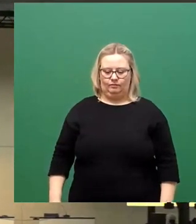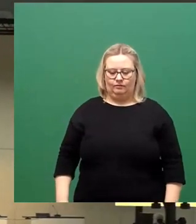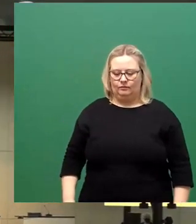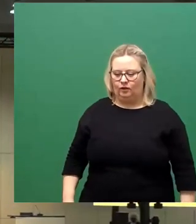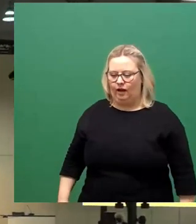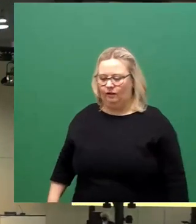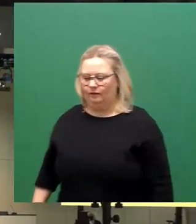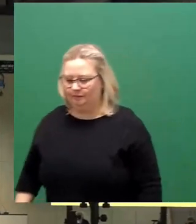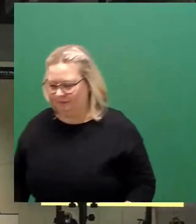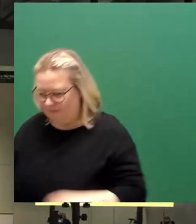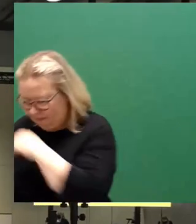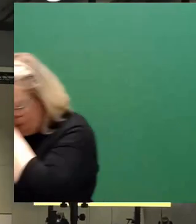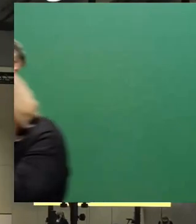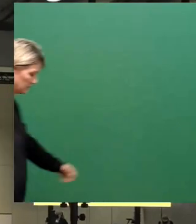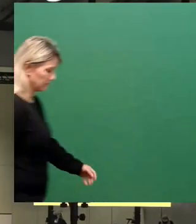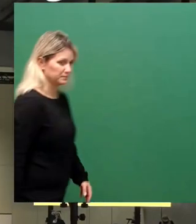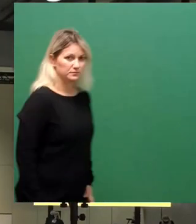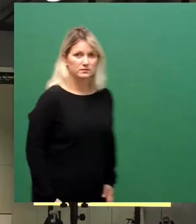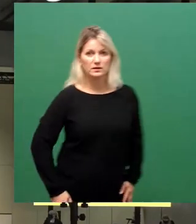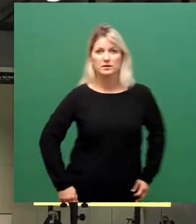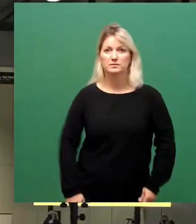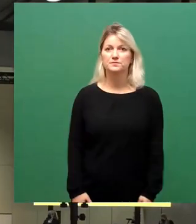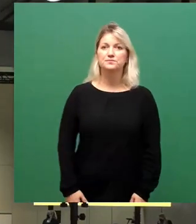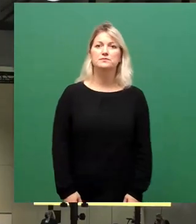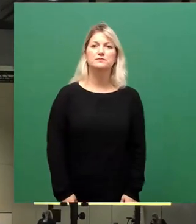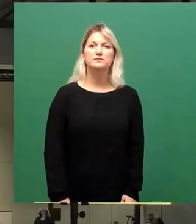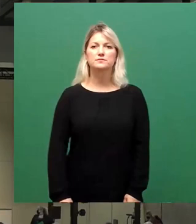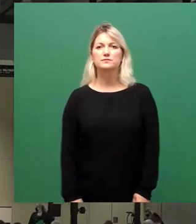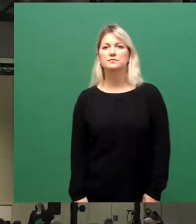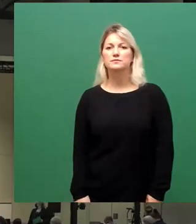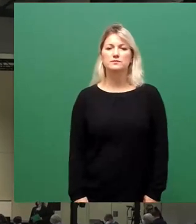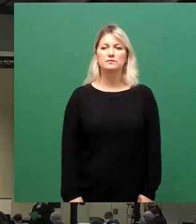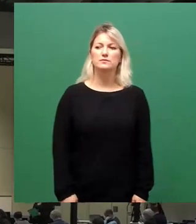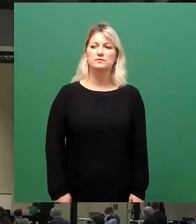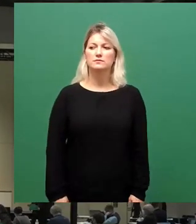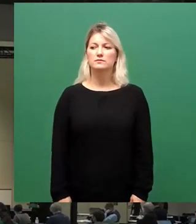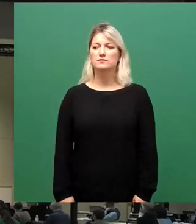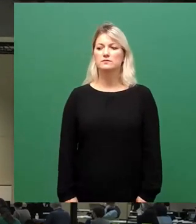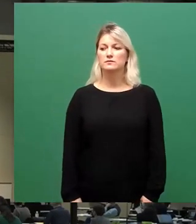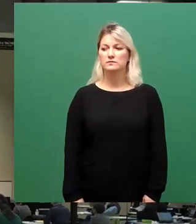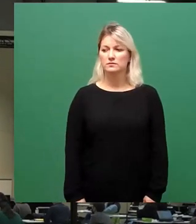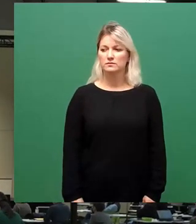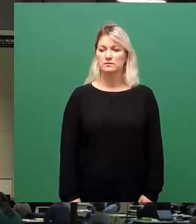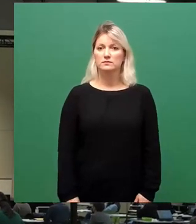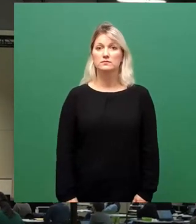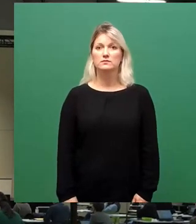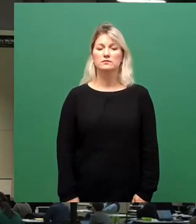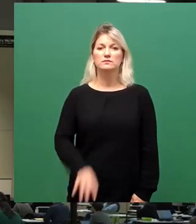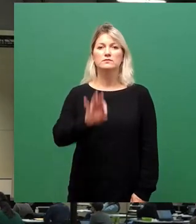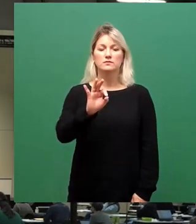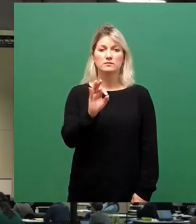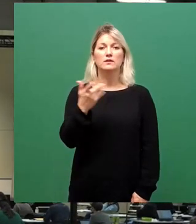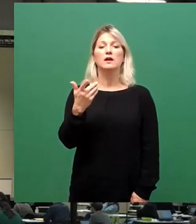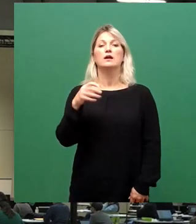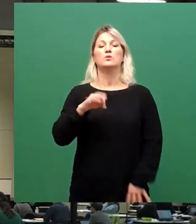Zunächst habe ich, und ich würde die jetzt mal als gleichgestaltig nehmen, da gibt es jetzt keine Rang- und Reihenfolge, weil es